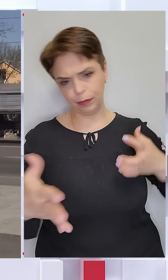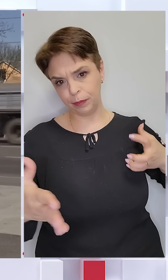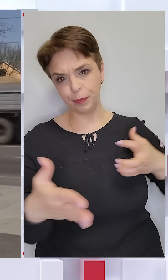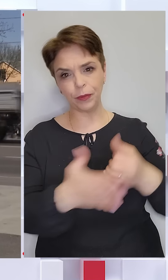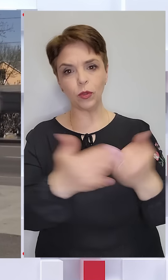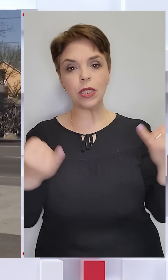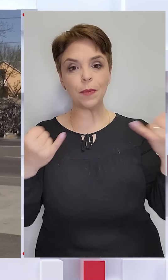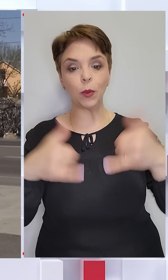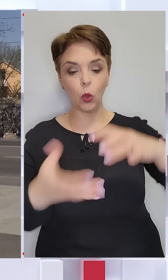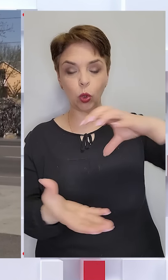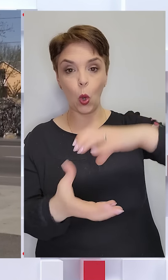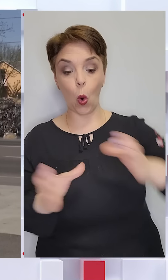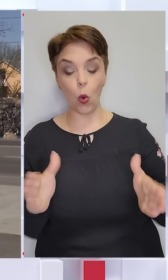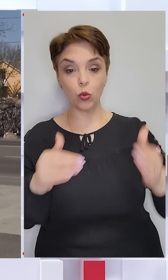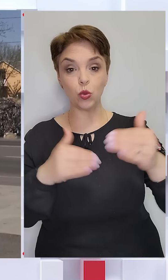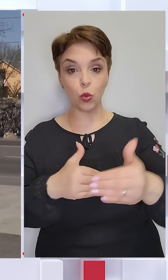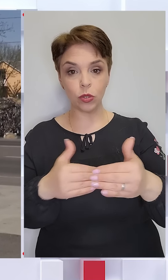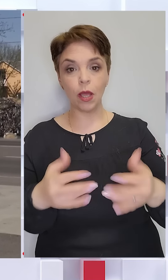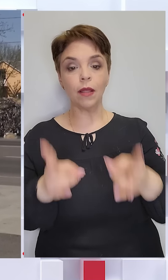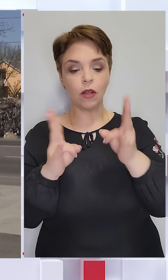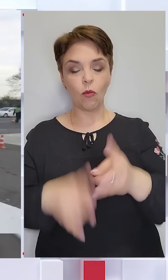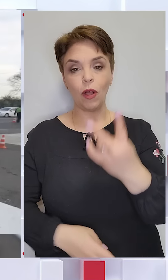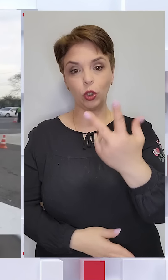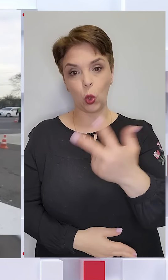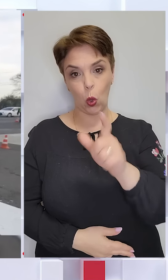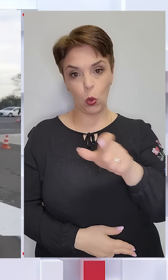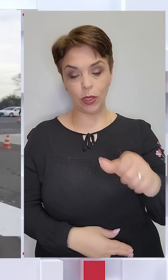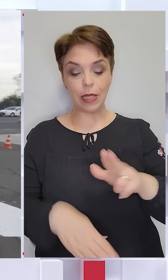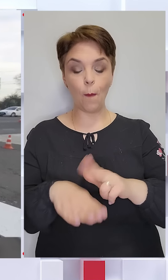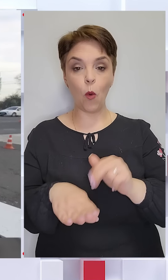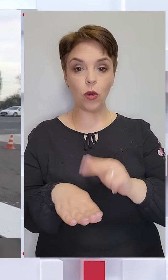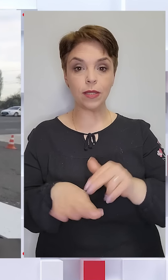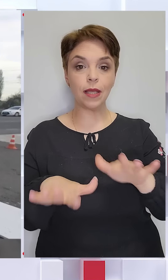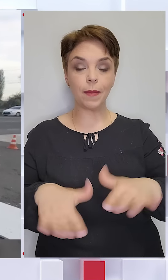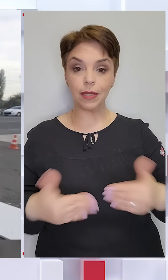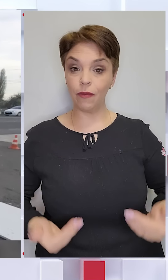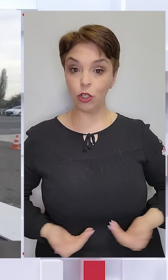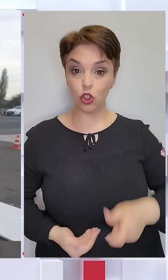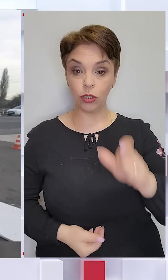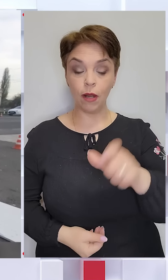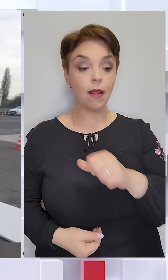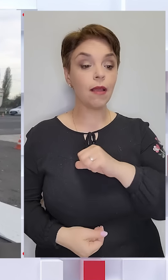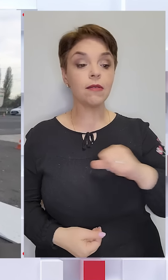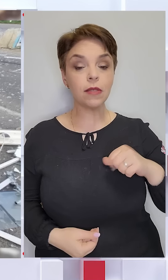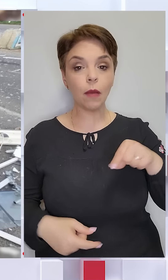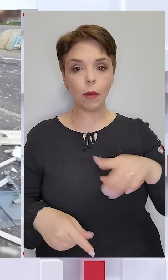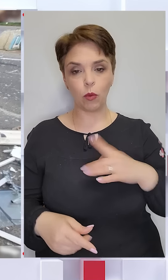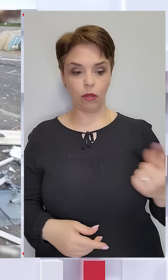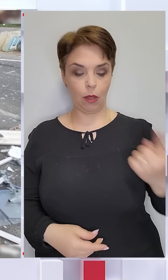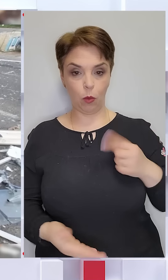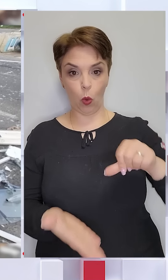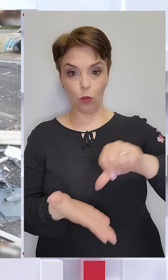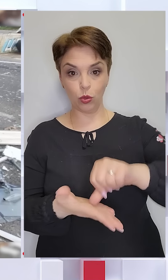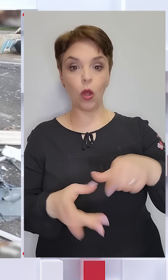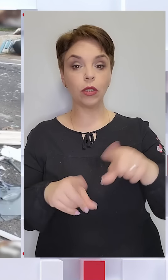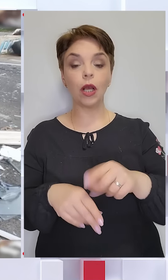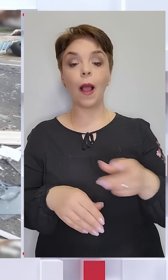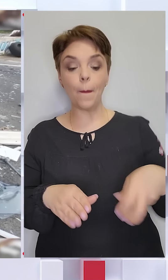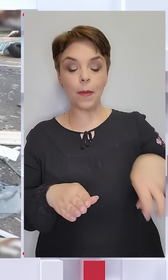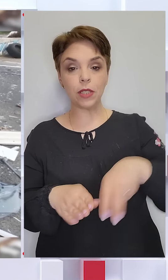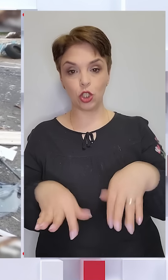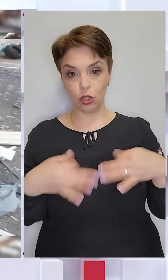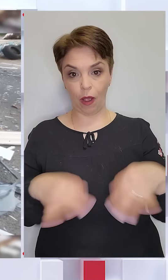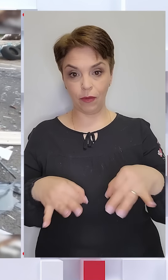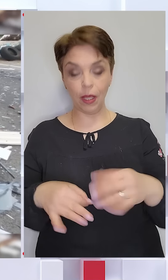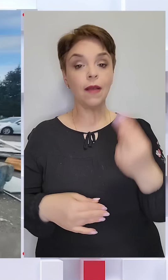із бетонних конструкцій. Травмувалися троє людей. Це поліцейський та місцевий мешканець, які саме були на блокпосту. А також пасажирка